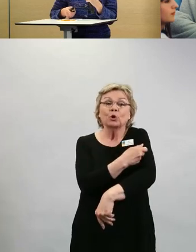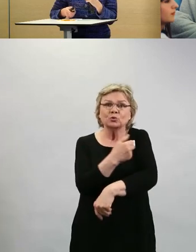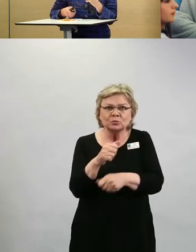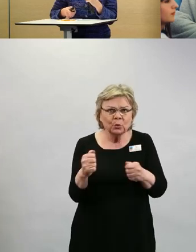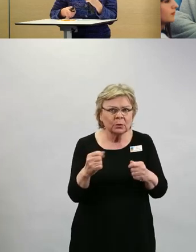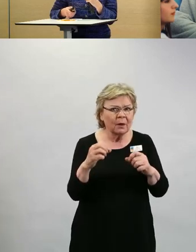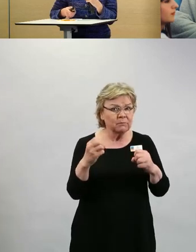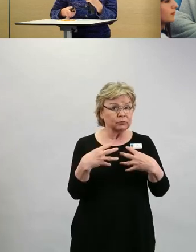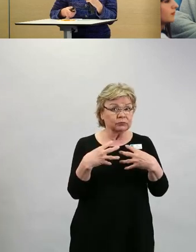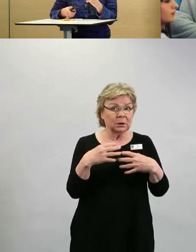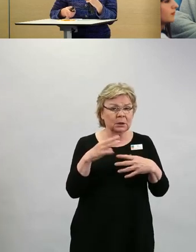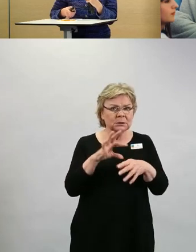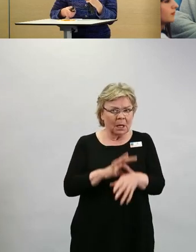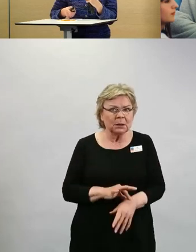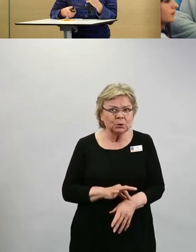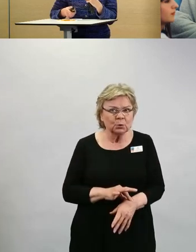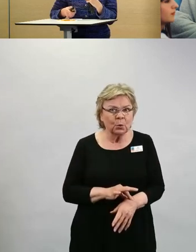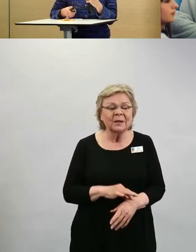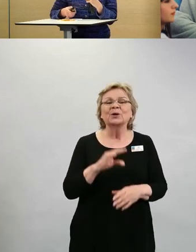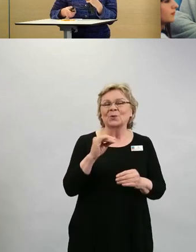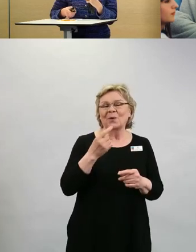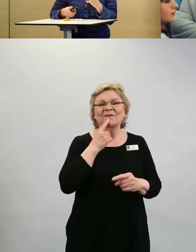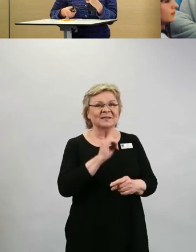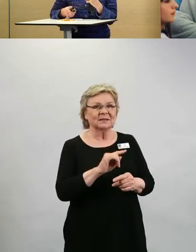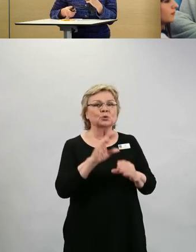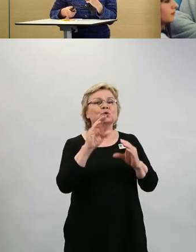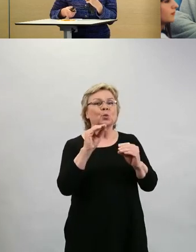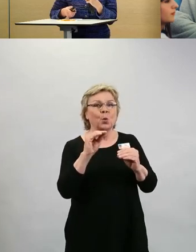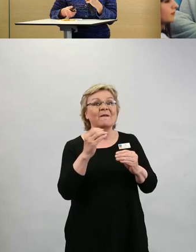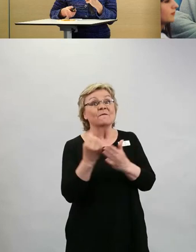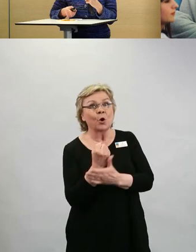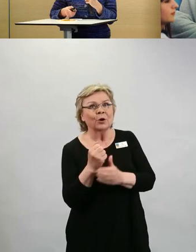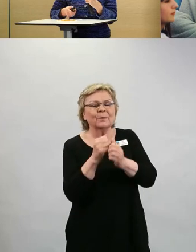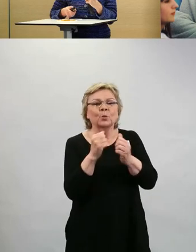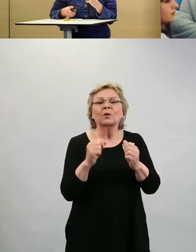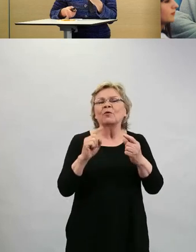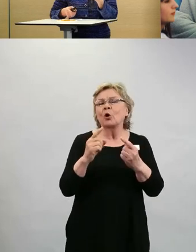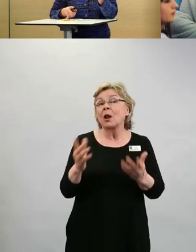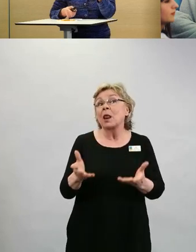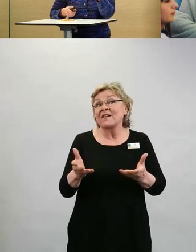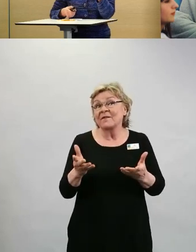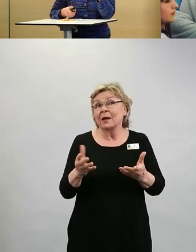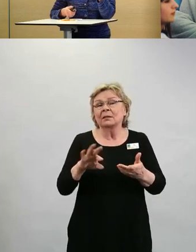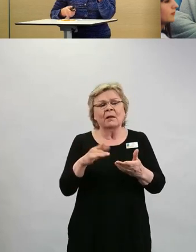Vastaus on, että voit, mutta sairastuminen on yleensä lievempi tai jopa oireeton.